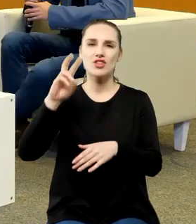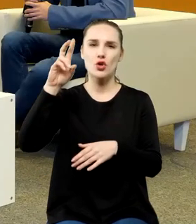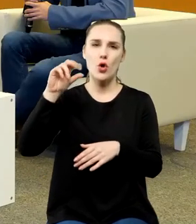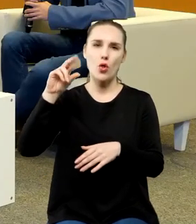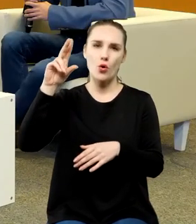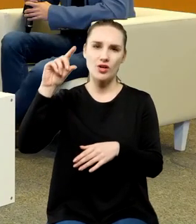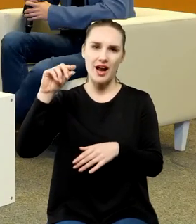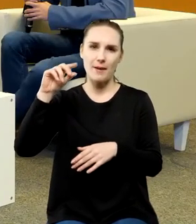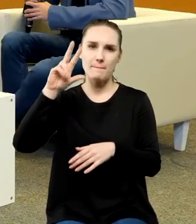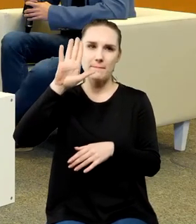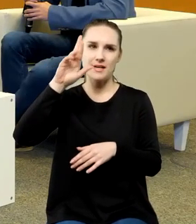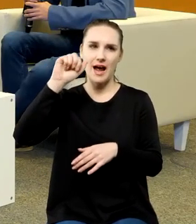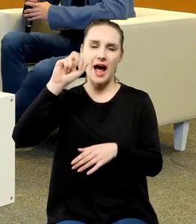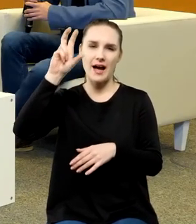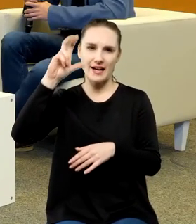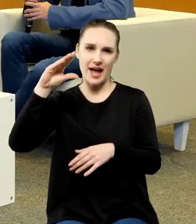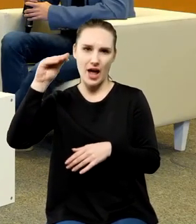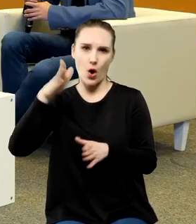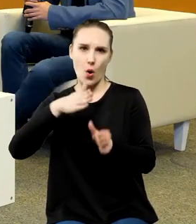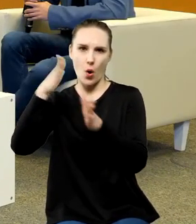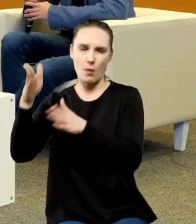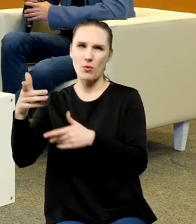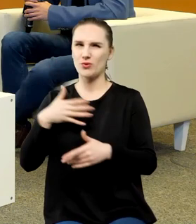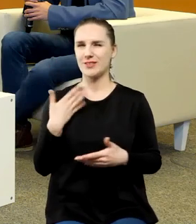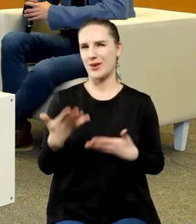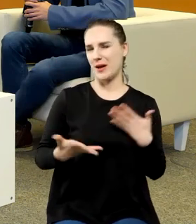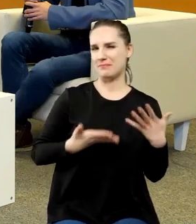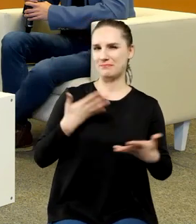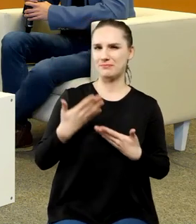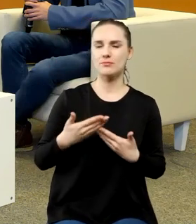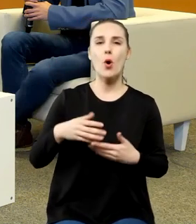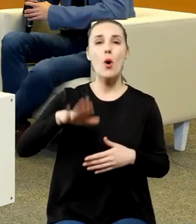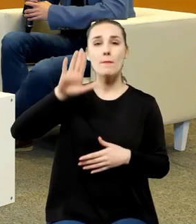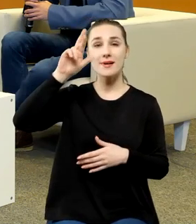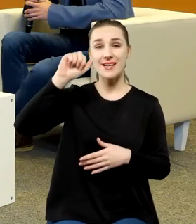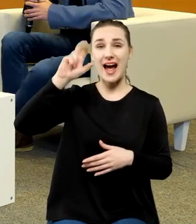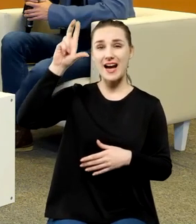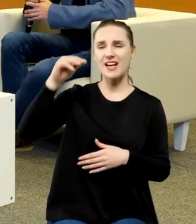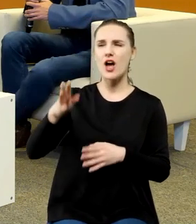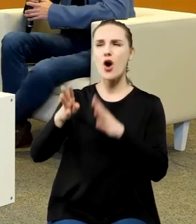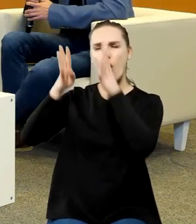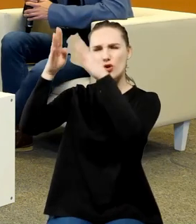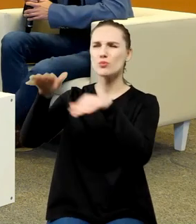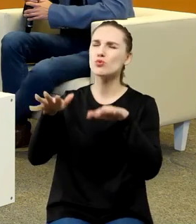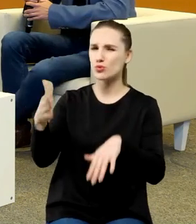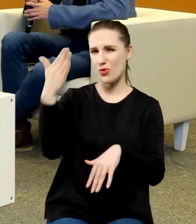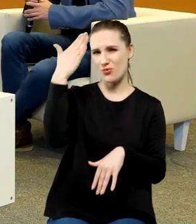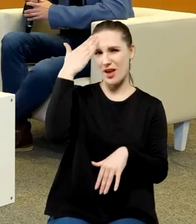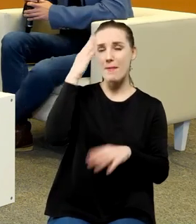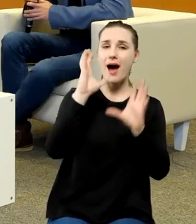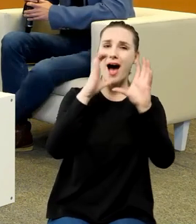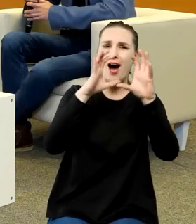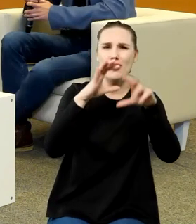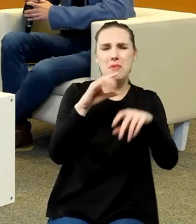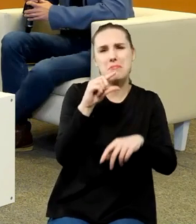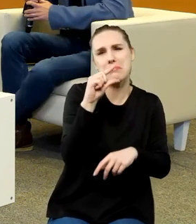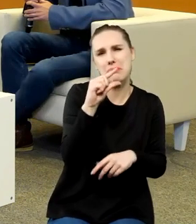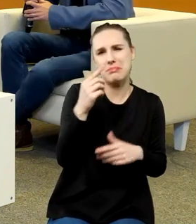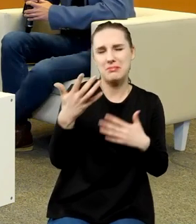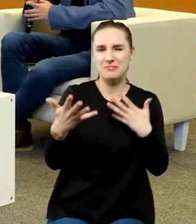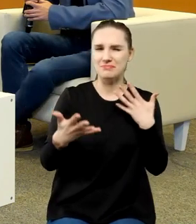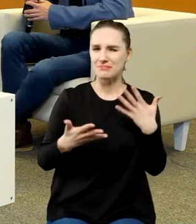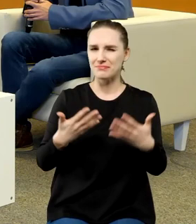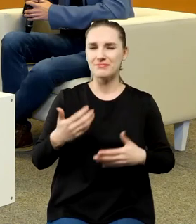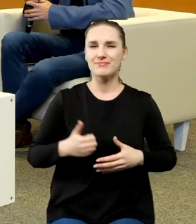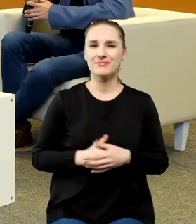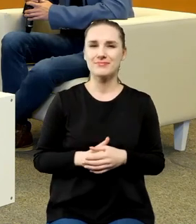Kopernika jest z pewnością większe, ale tak dużo wiemy o Brachem i tak mało o Koperniku. Więc obowiązany jestem wszystkim postacią. Z